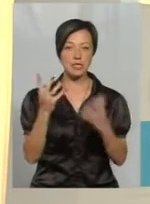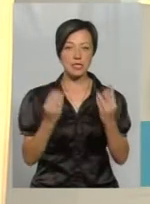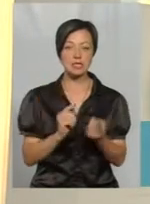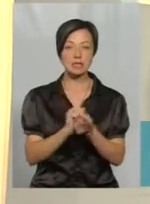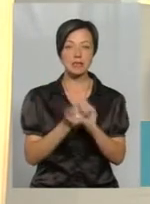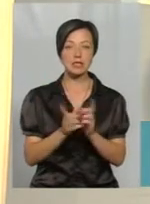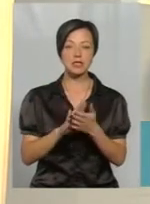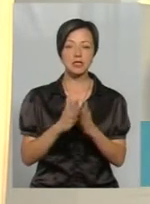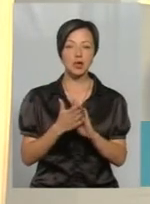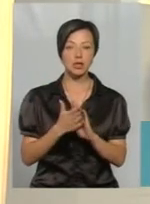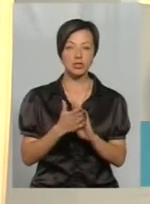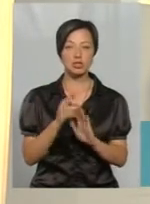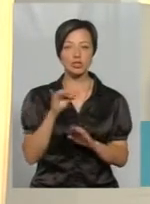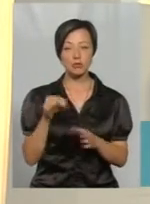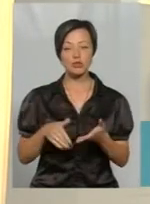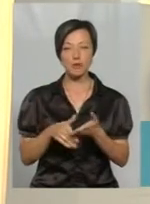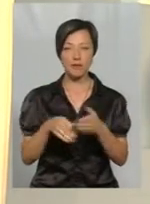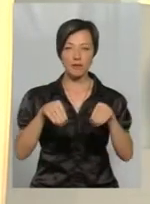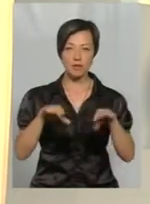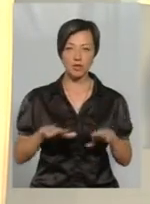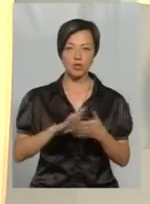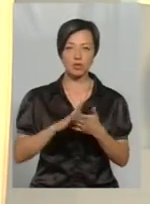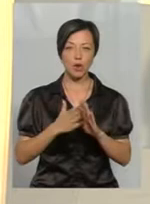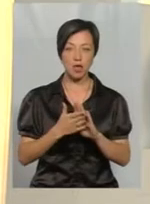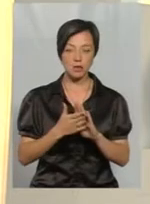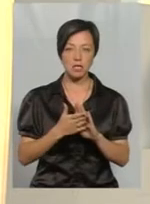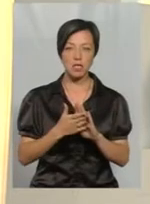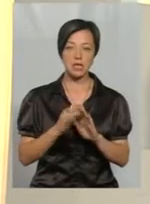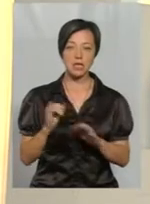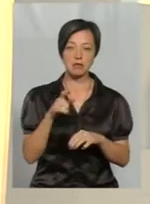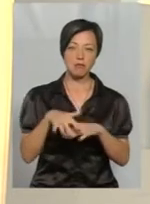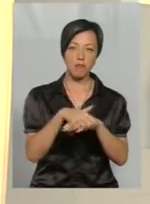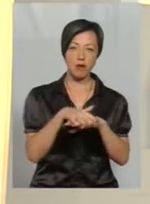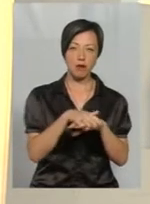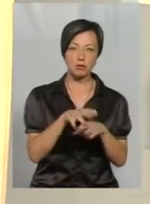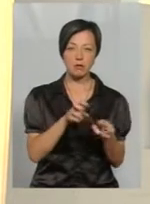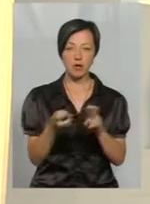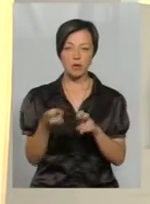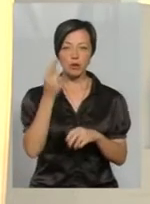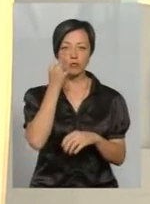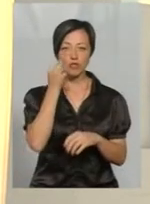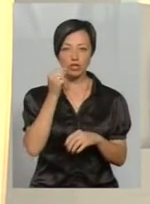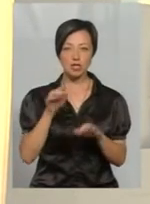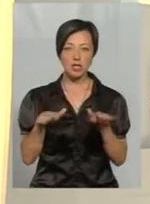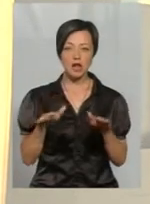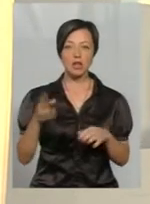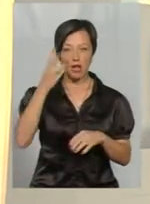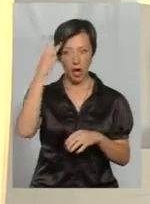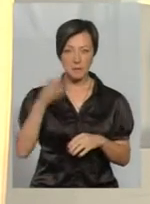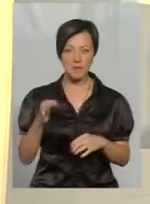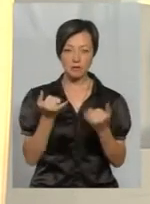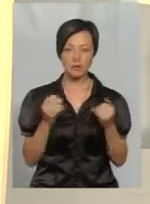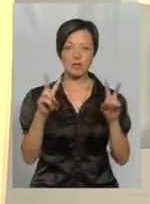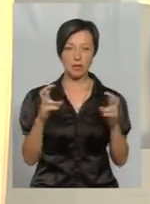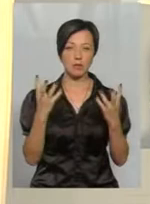змінить ситуацію чи посприяє вирішенню ситуації із масовою загибелью бджіл на Хмельниччині. Про це нині у